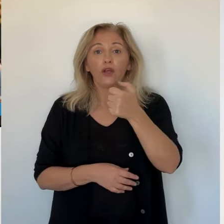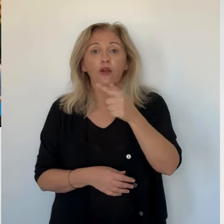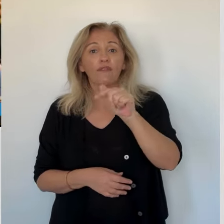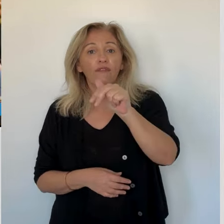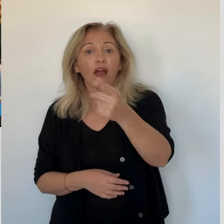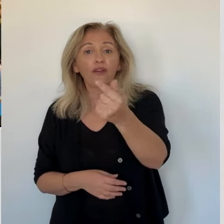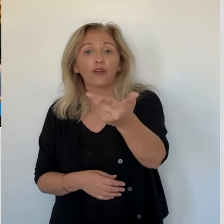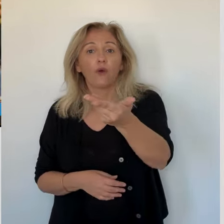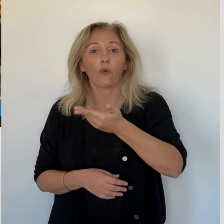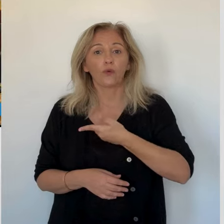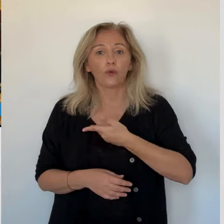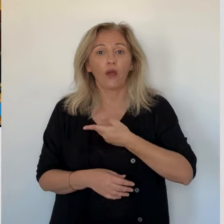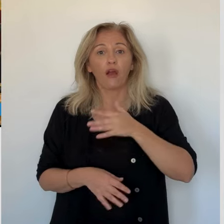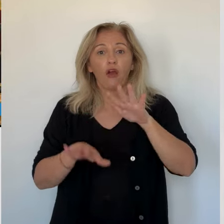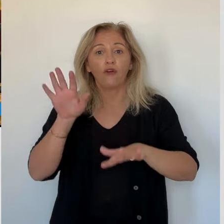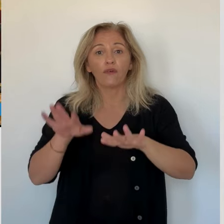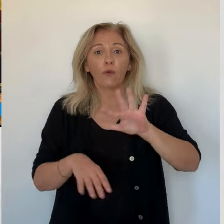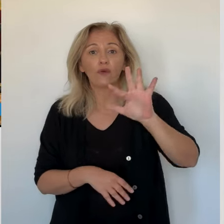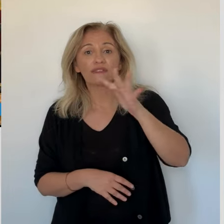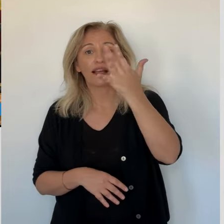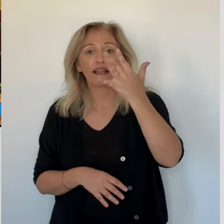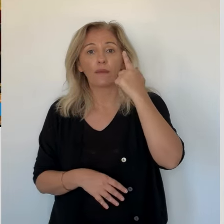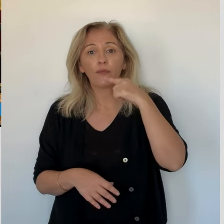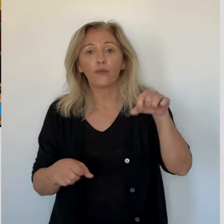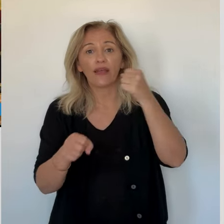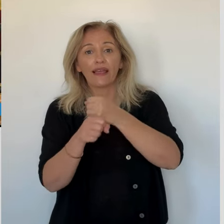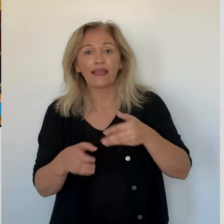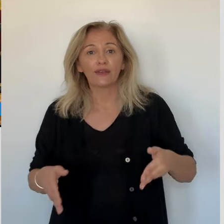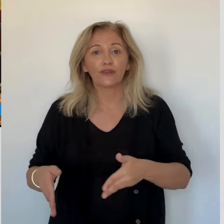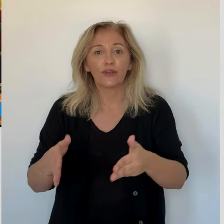mais d'autres territoires, comme la Sardaigne, participent également.